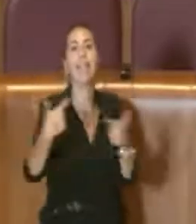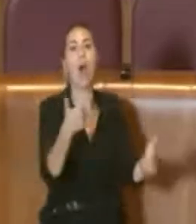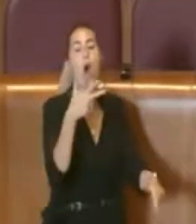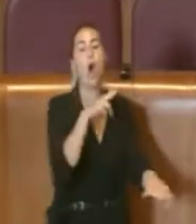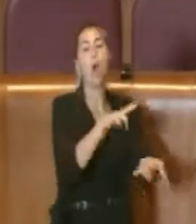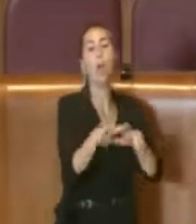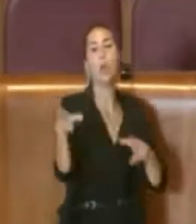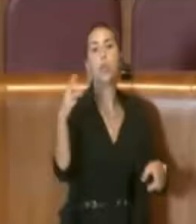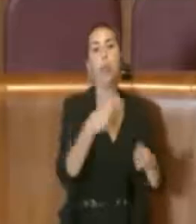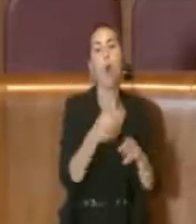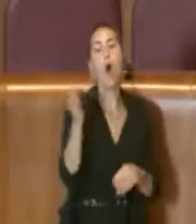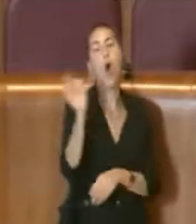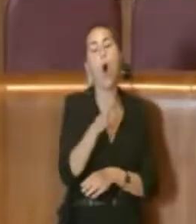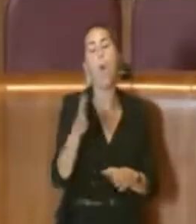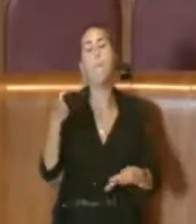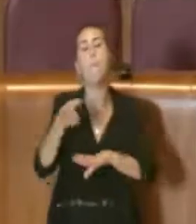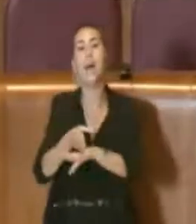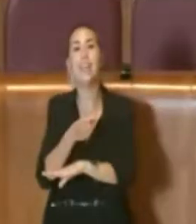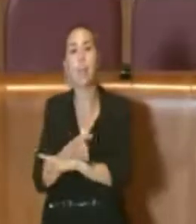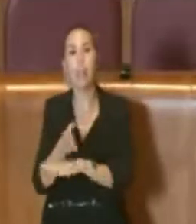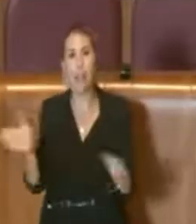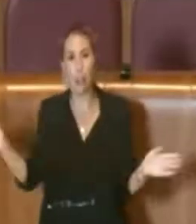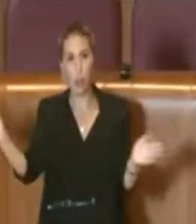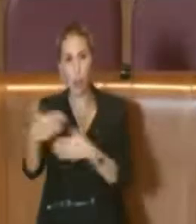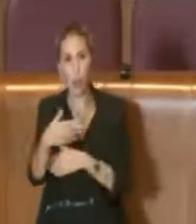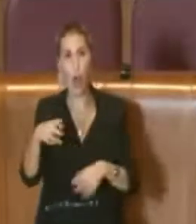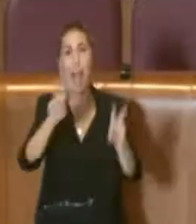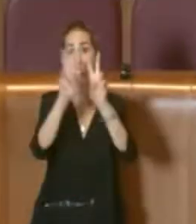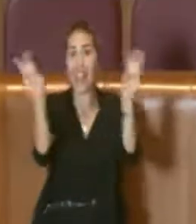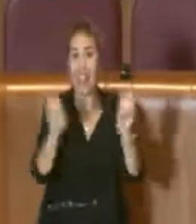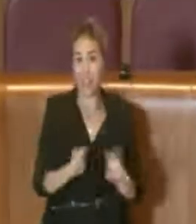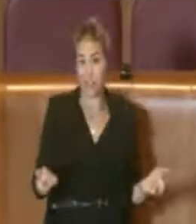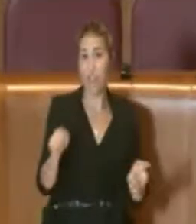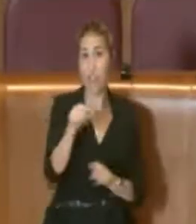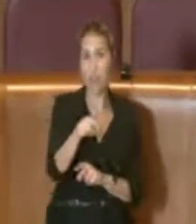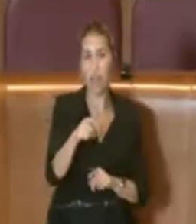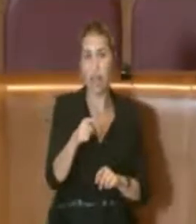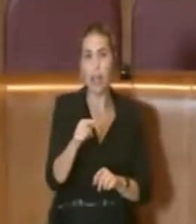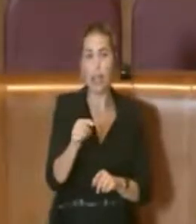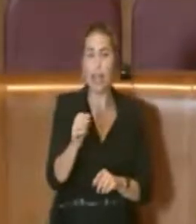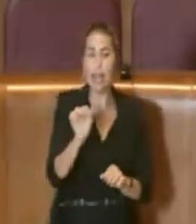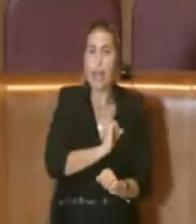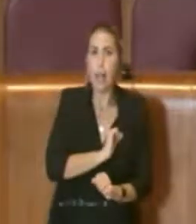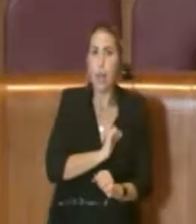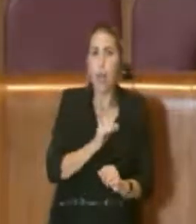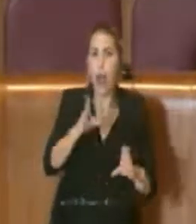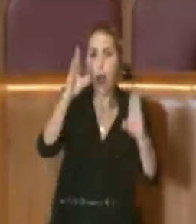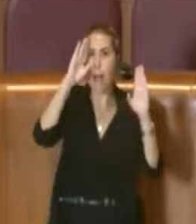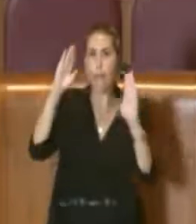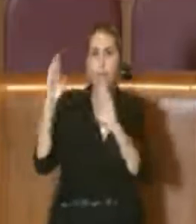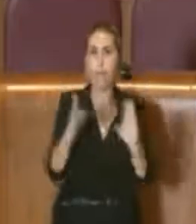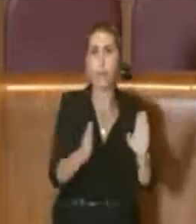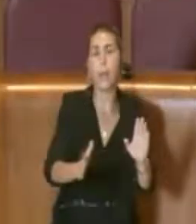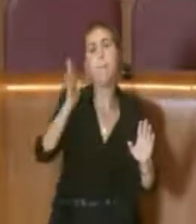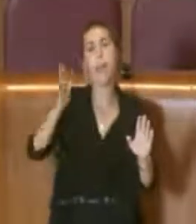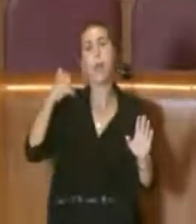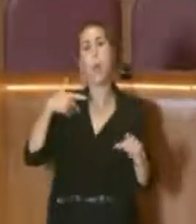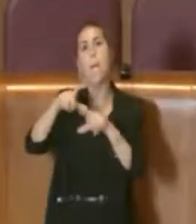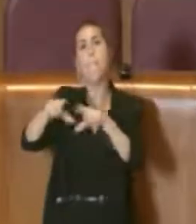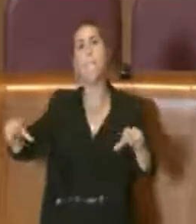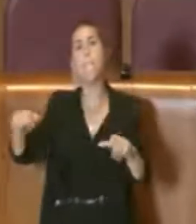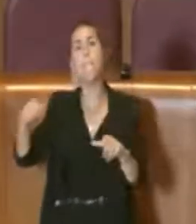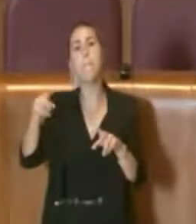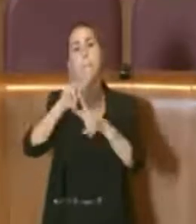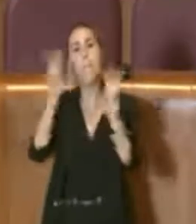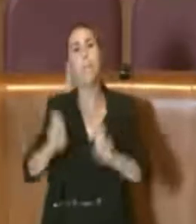di Roma o a un Dipartimento di Energia Elettrica, lì forse un'attenzione all'epoca andava data, perché non pagare la bolletta dell